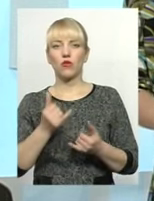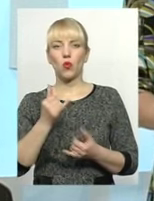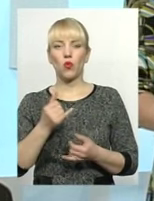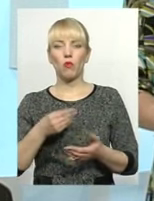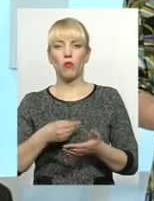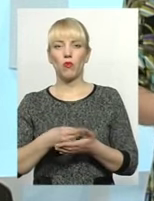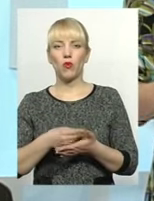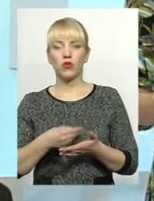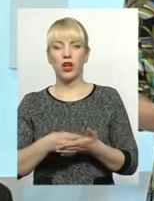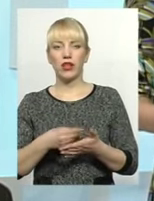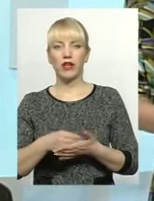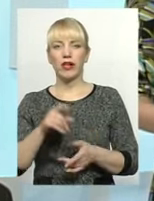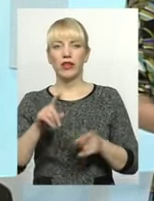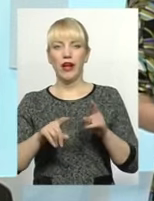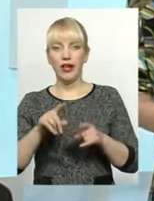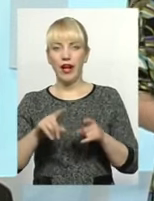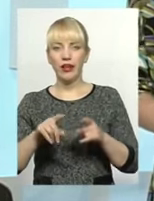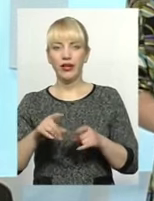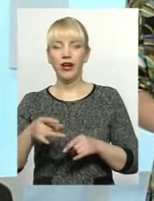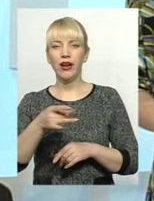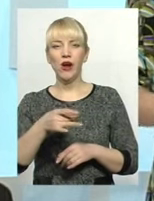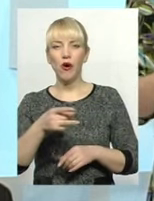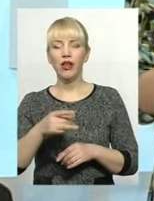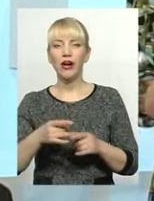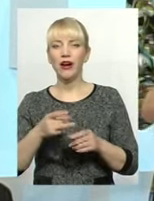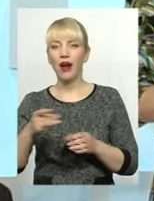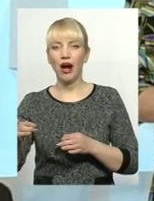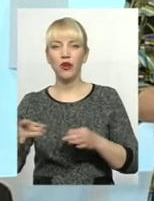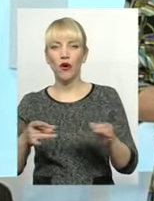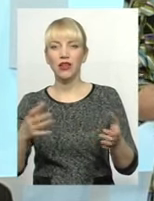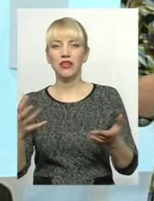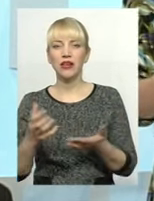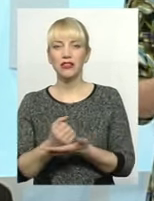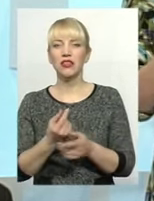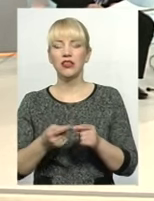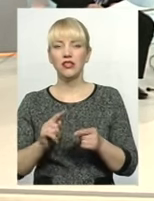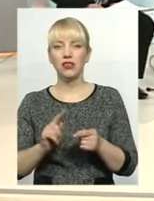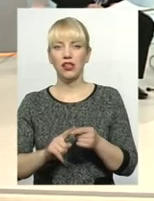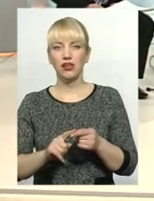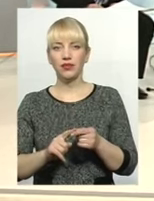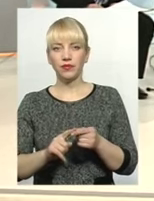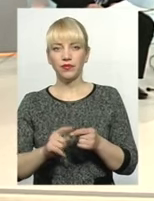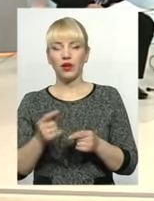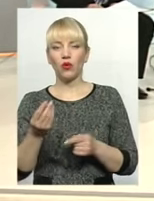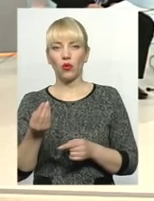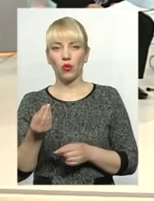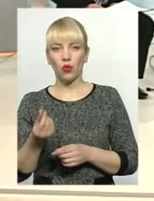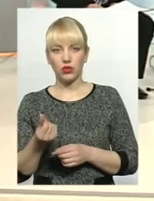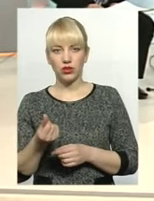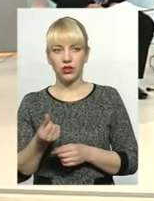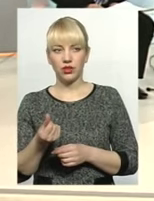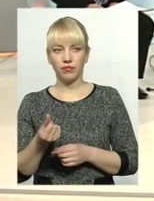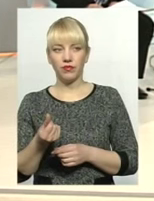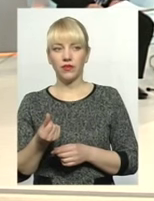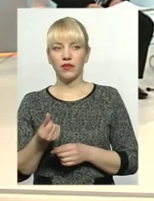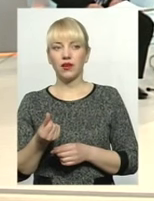Деякі регіони, деякі райони нашої області знайшли, райони, міста обласного значення